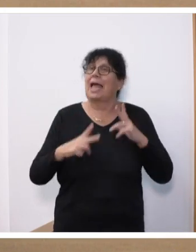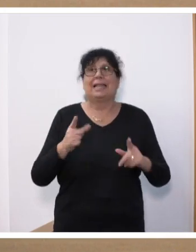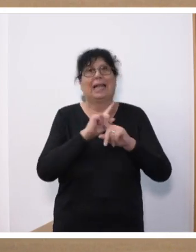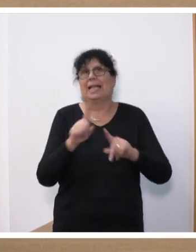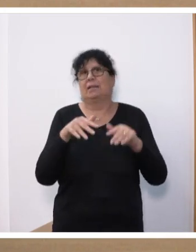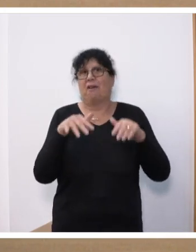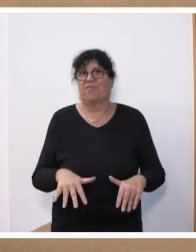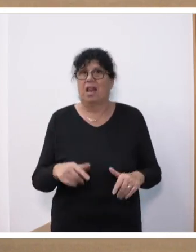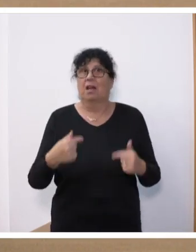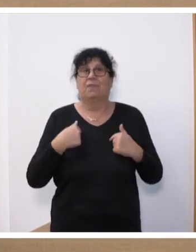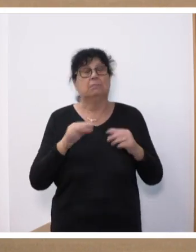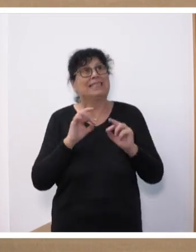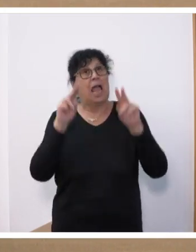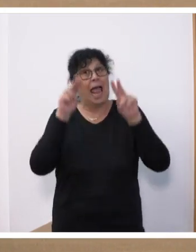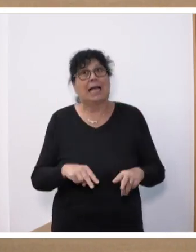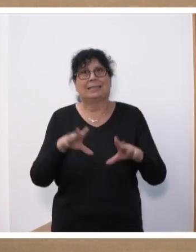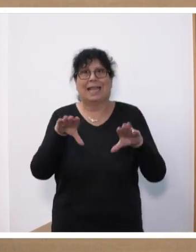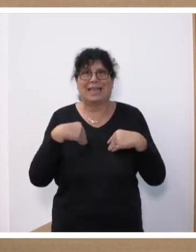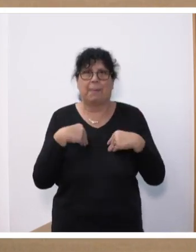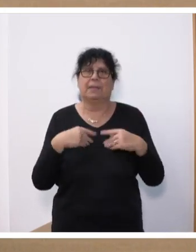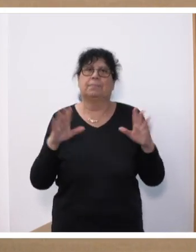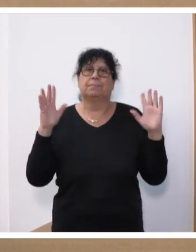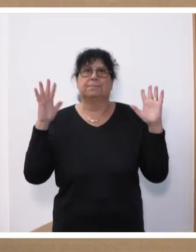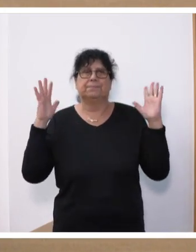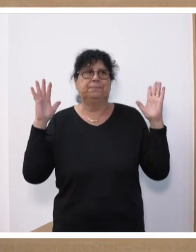ist etwas, das wir sehr ernst nehmen, meine sehr verehrten Damen und Herren.